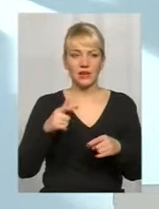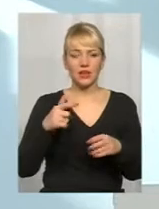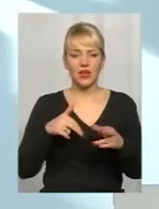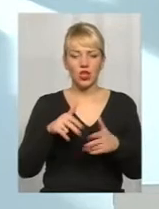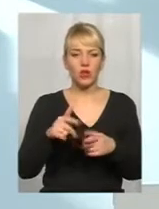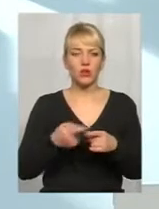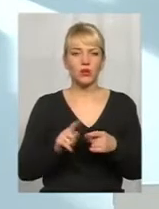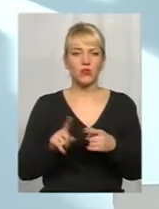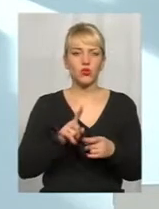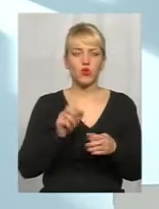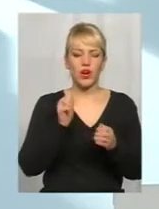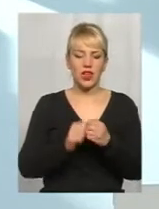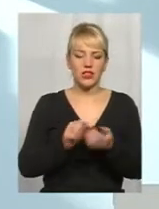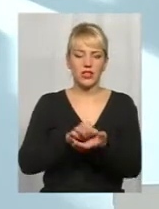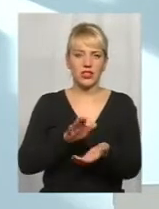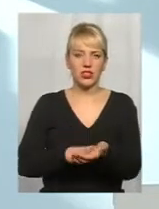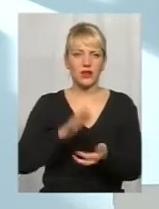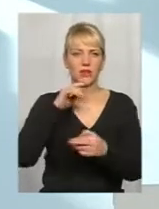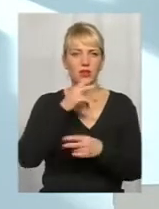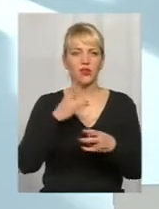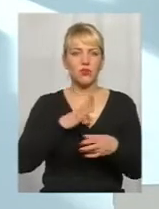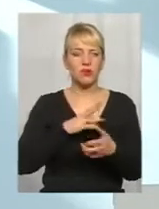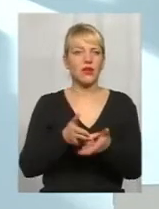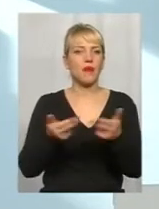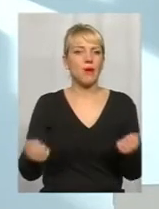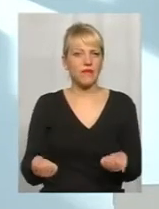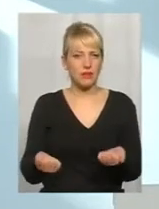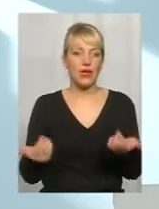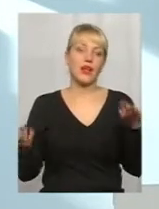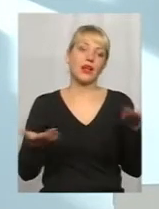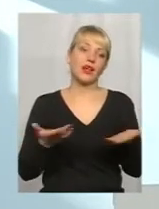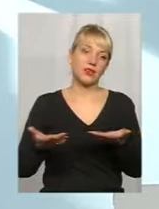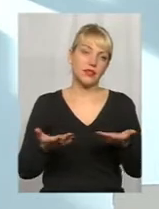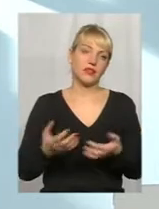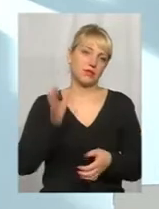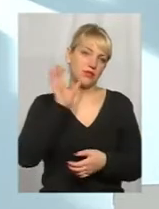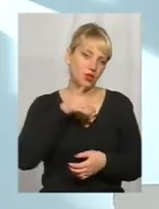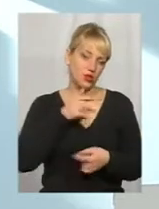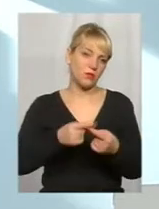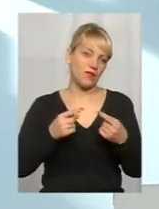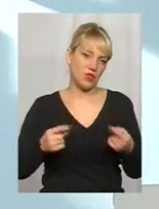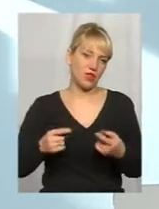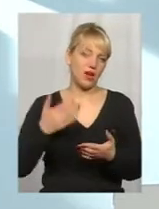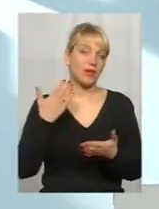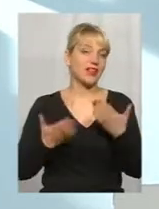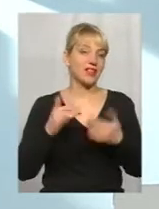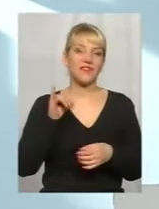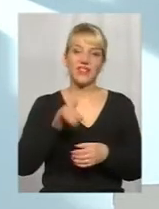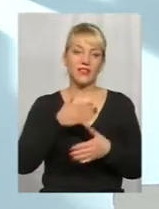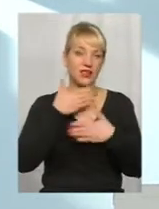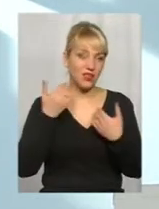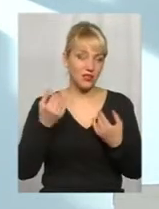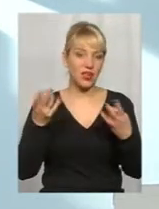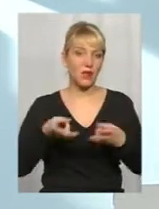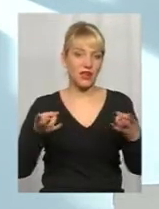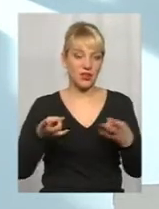кожне назначення медикаментів должно быть оправданным якими-то, ну, достатньо серйозними вещами. Якщо в них нет необходимости,